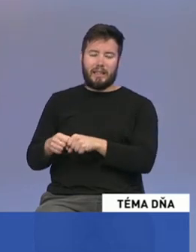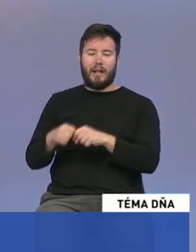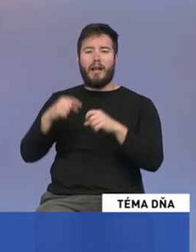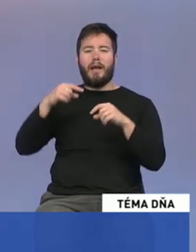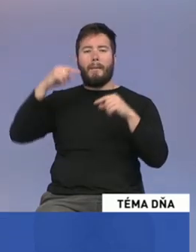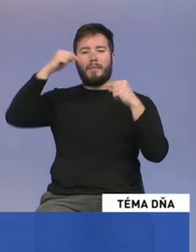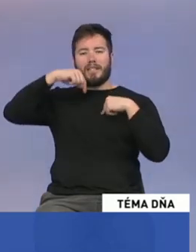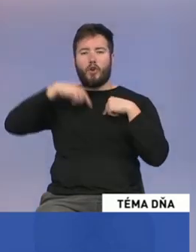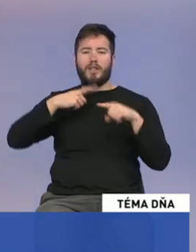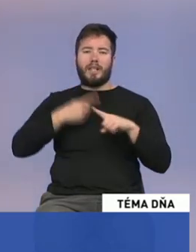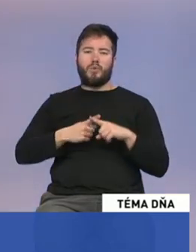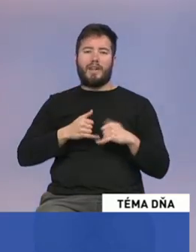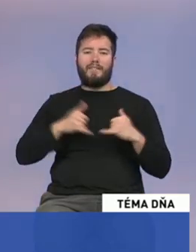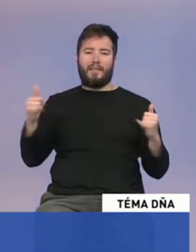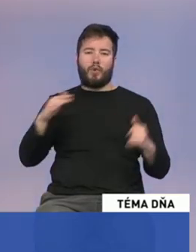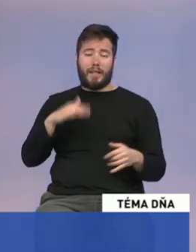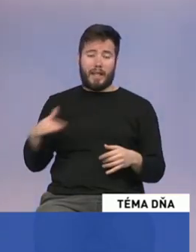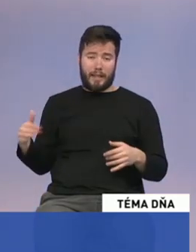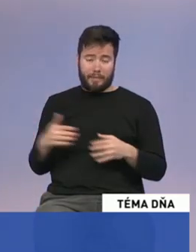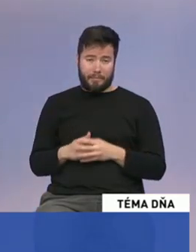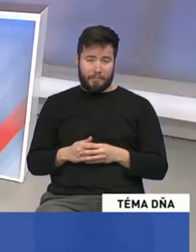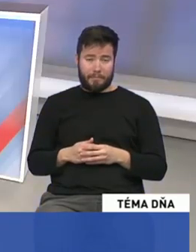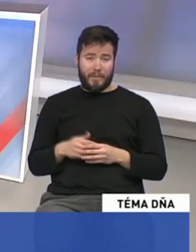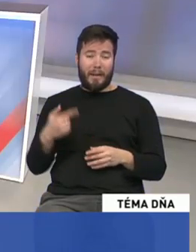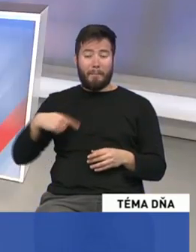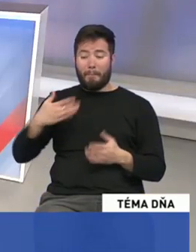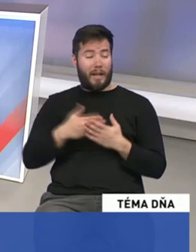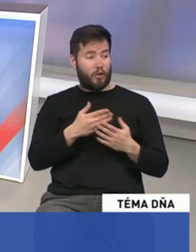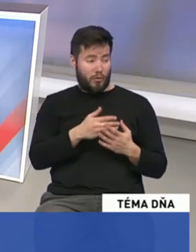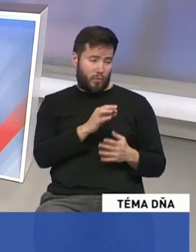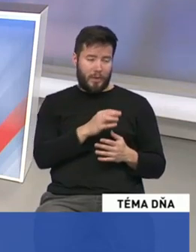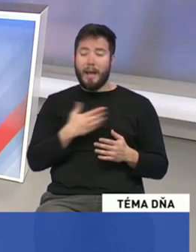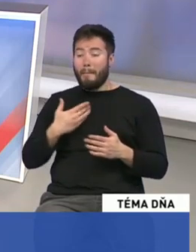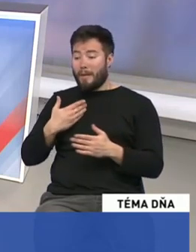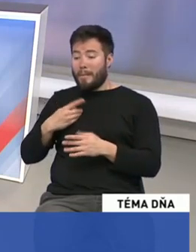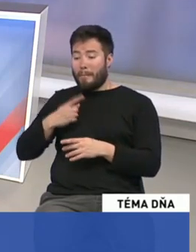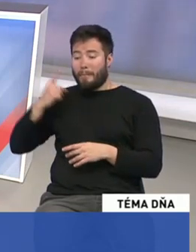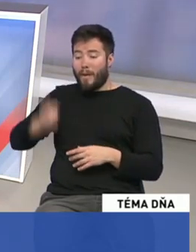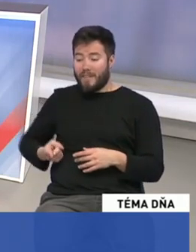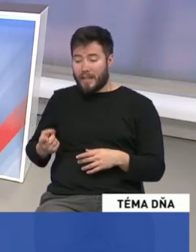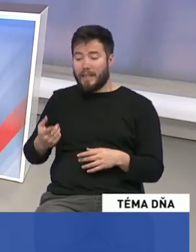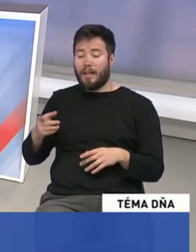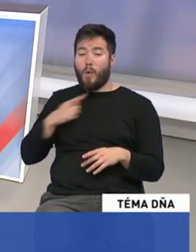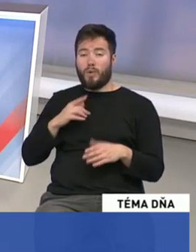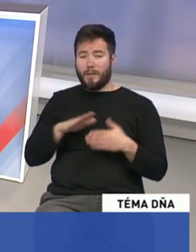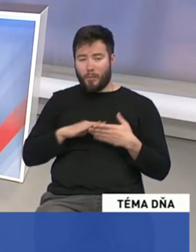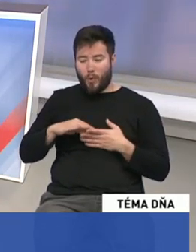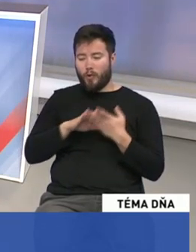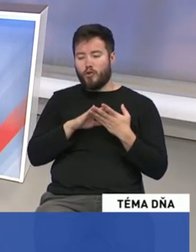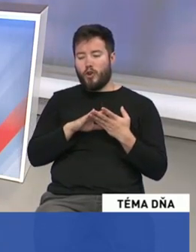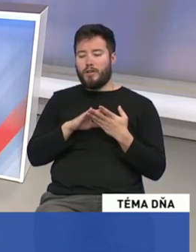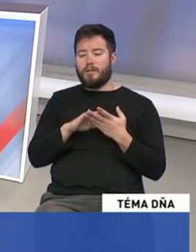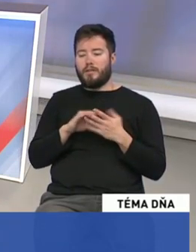mrzačanie psychosexuálneho vývoja detí. Čiže my sme povinní, prosím vás pekne, my sme povinní ako spoločnosť sa postaviť za